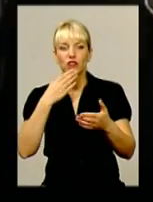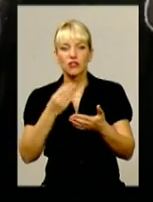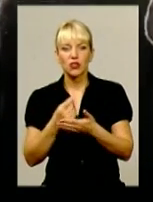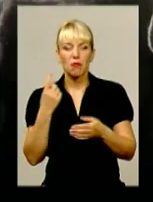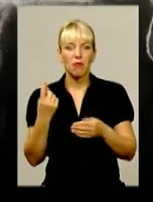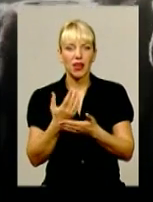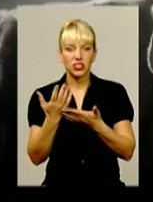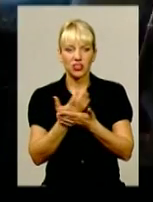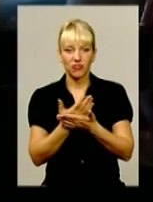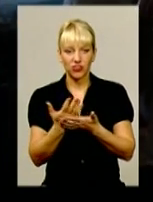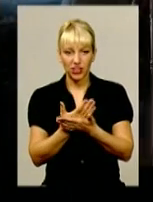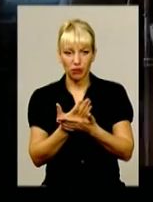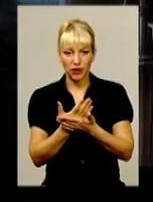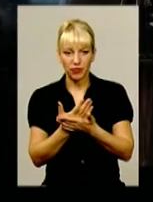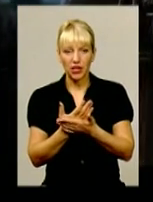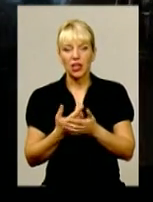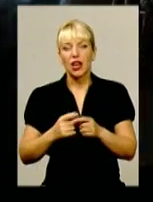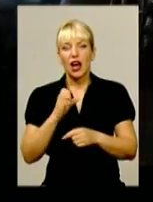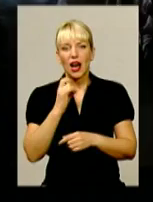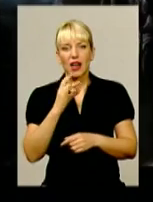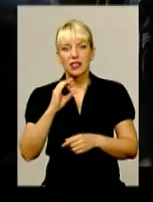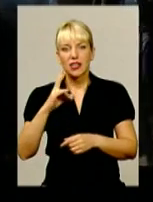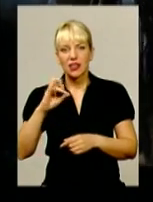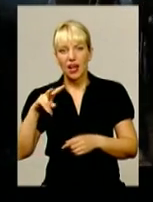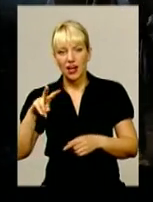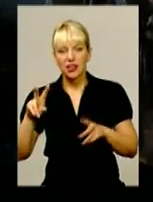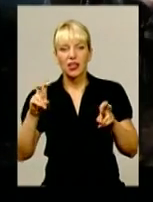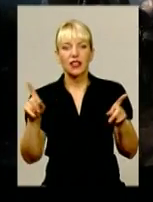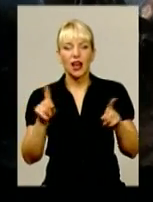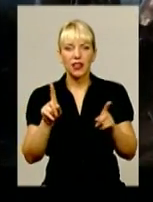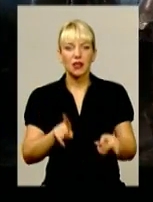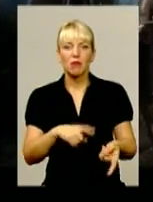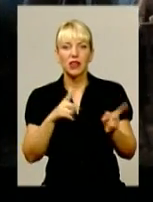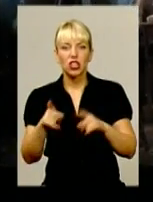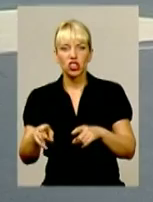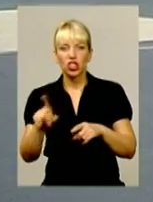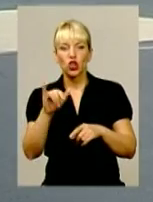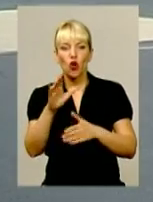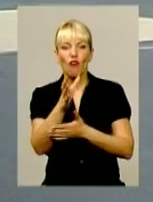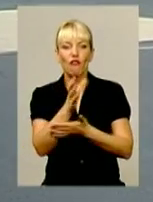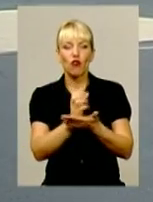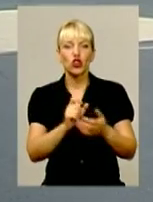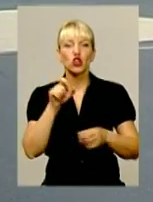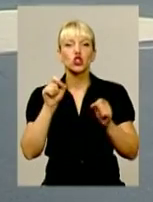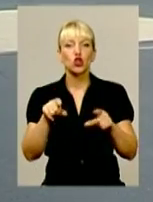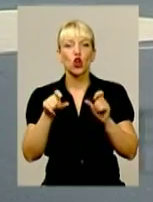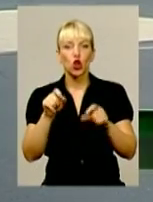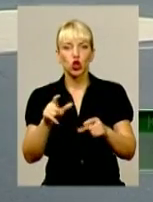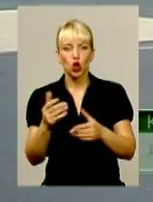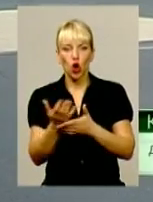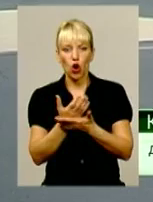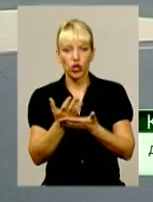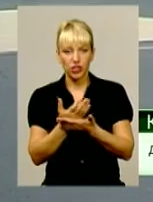дипкур'єра», «Звенигора» та «Арсенал», які згодом увійшли до Золотого фонду світового кіно. Є загальноукраїнська ідея